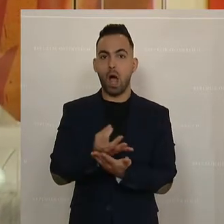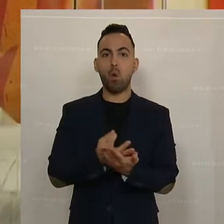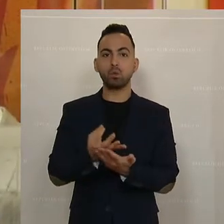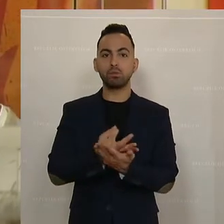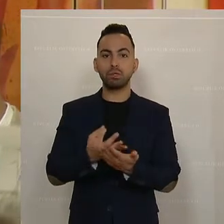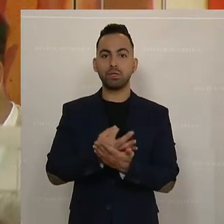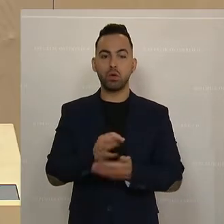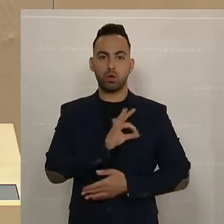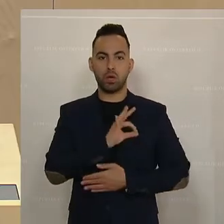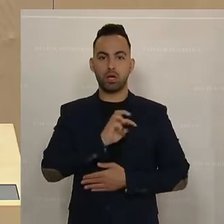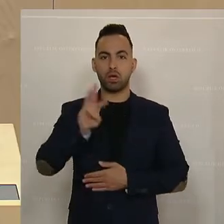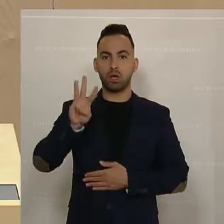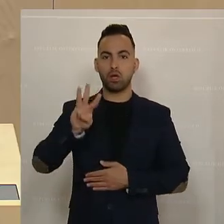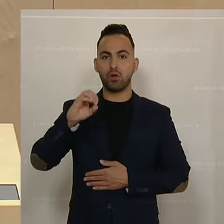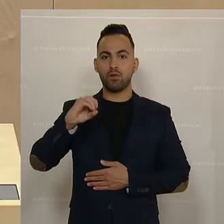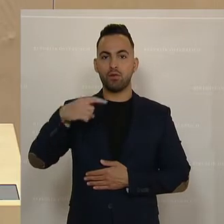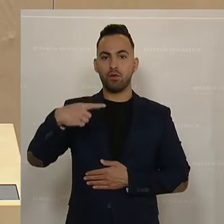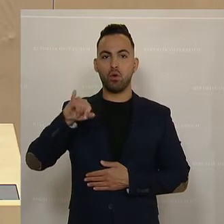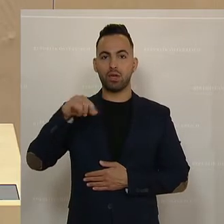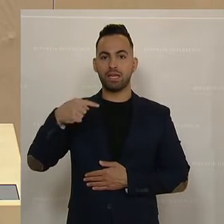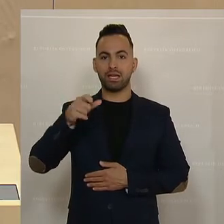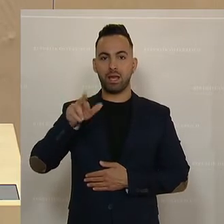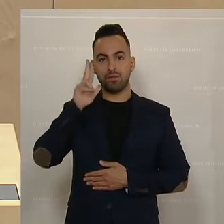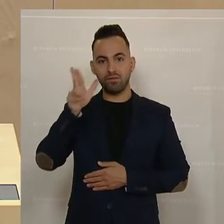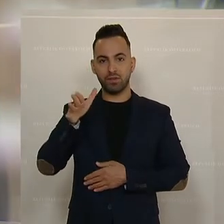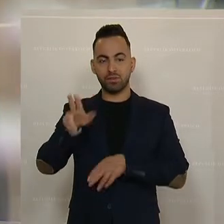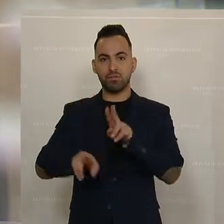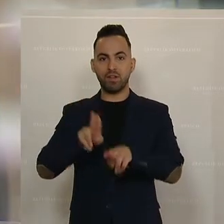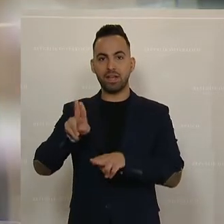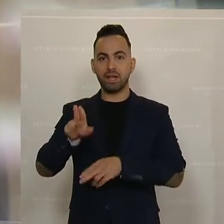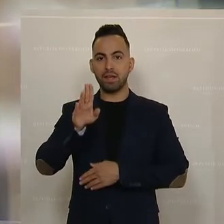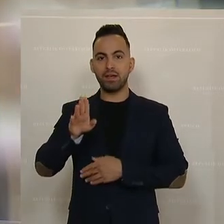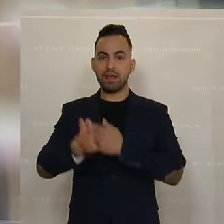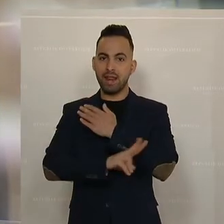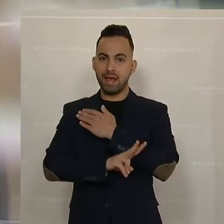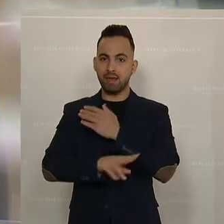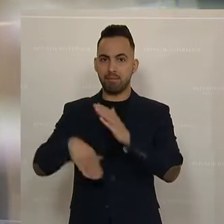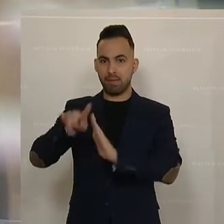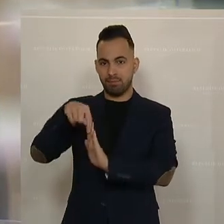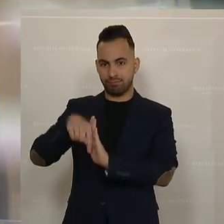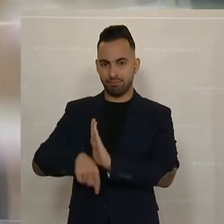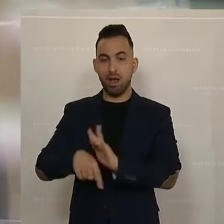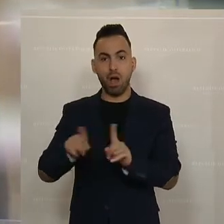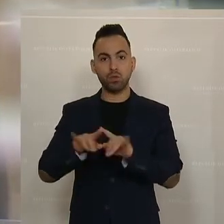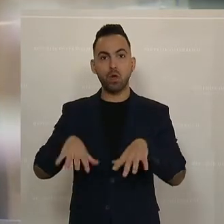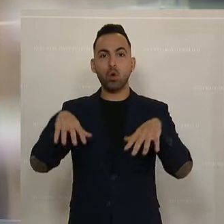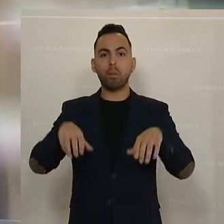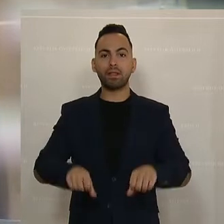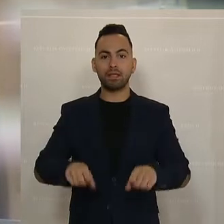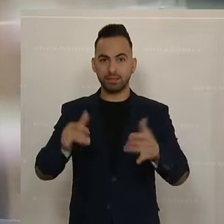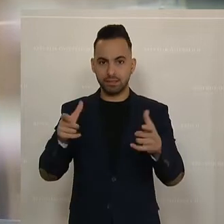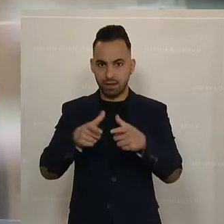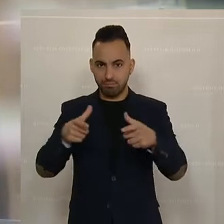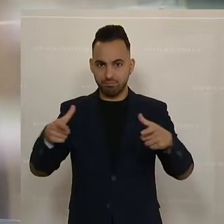Der Kollege Wöginger wird ganz sicher die Pflegelehre umfangreich beschreiben in seiner Rede. Wir erweitern die Kompetenzen, dass auch hier im Ablauf